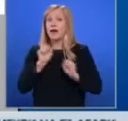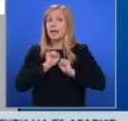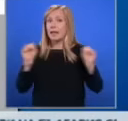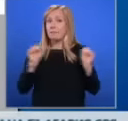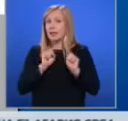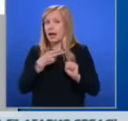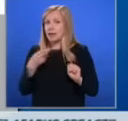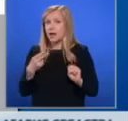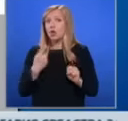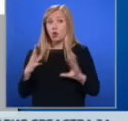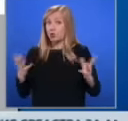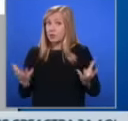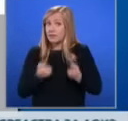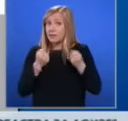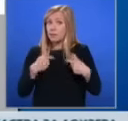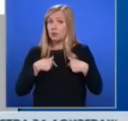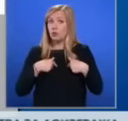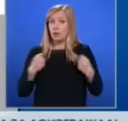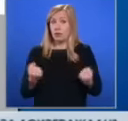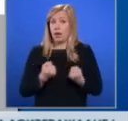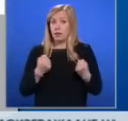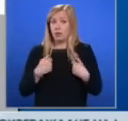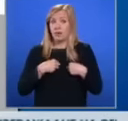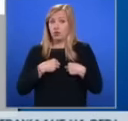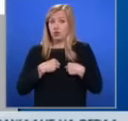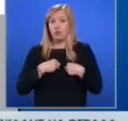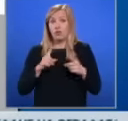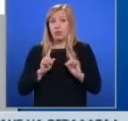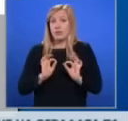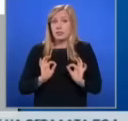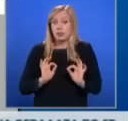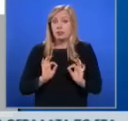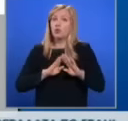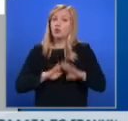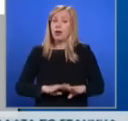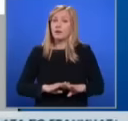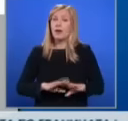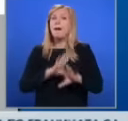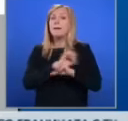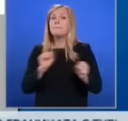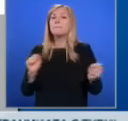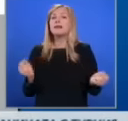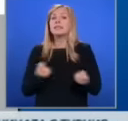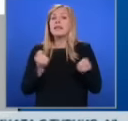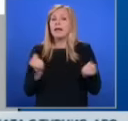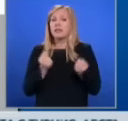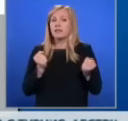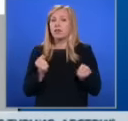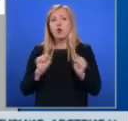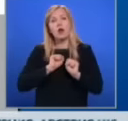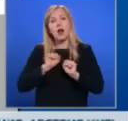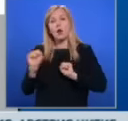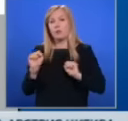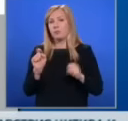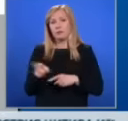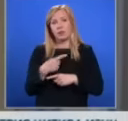предприемат адекватни действия, това чувство на несигурност ще остане. Със своето бездействие, ръководството на гимназията допусна това нещо да се случи в